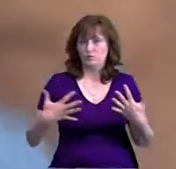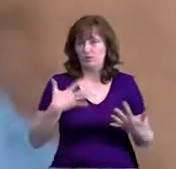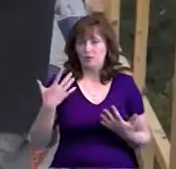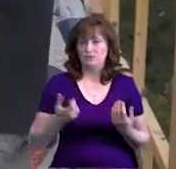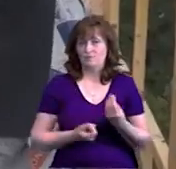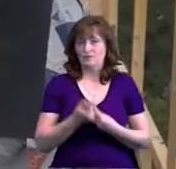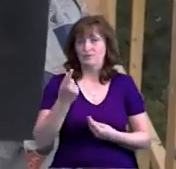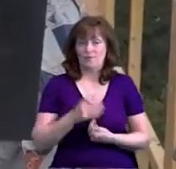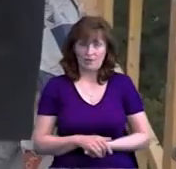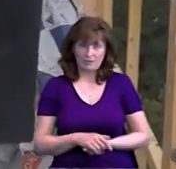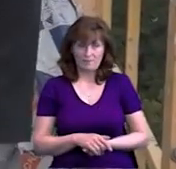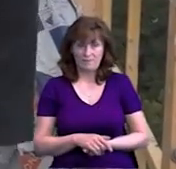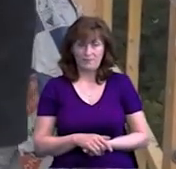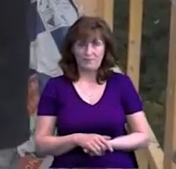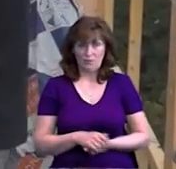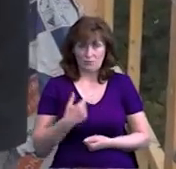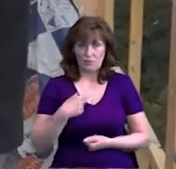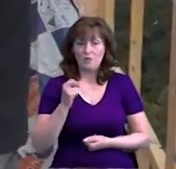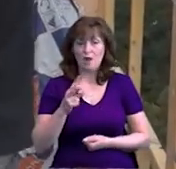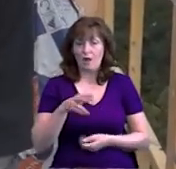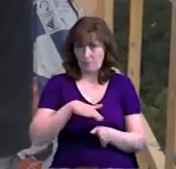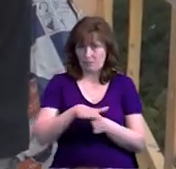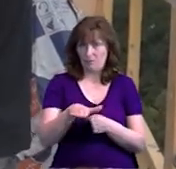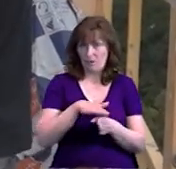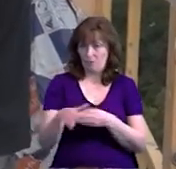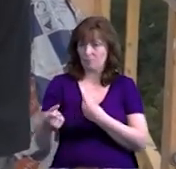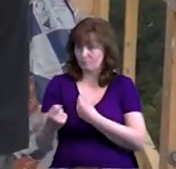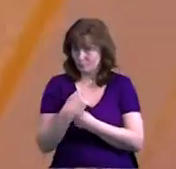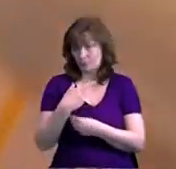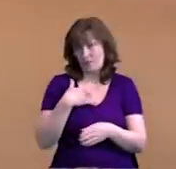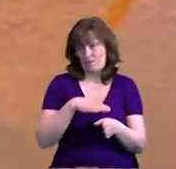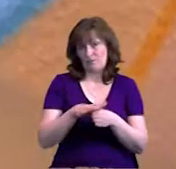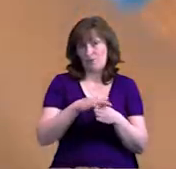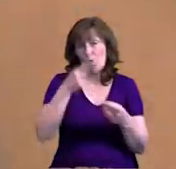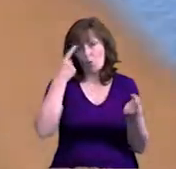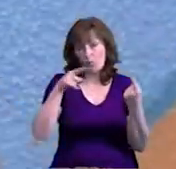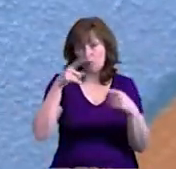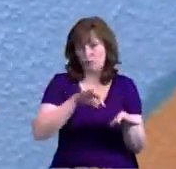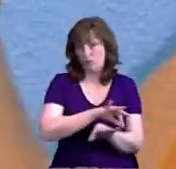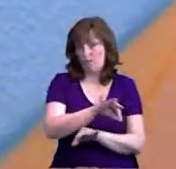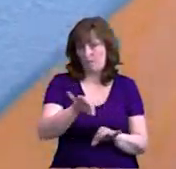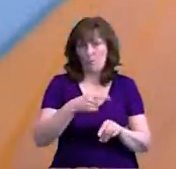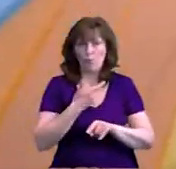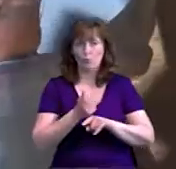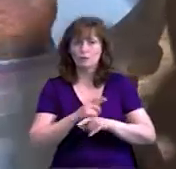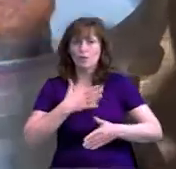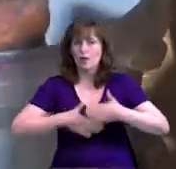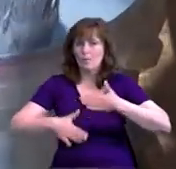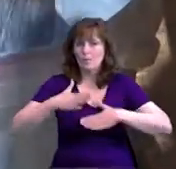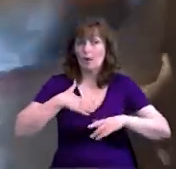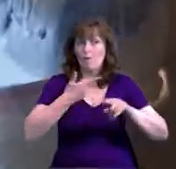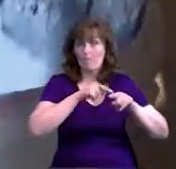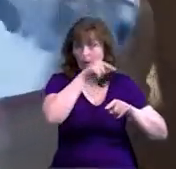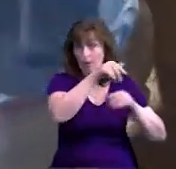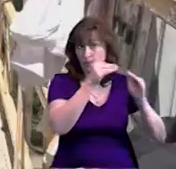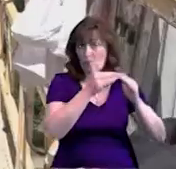роль исполнителя данного творческого проєкта. І дуже дуже обрадовався, тому що в цьому роддому